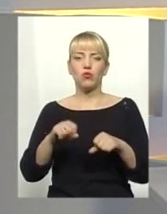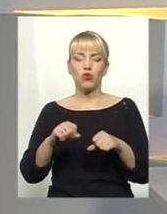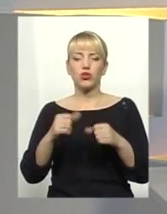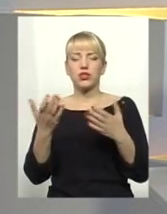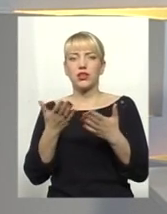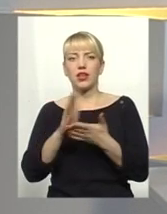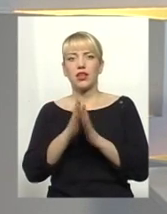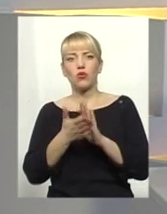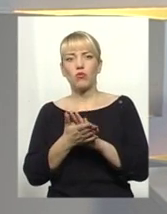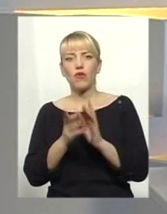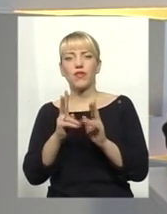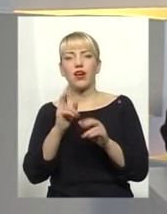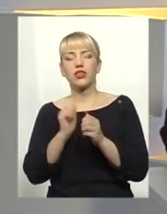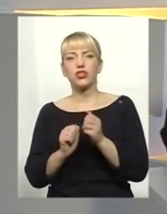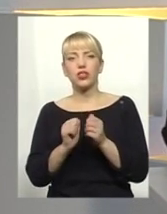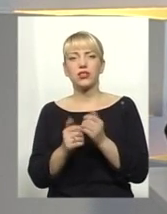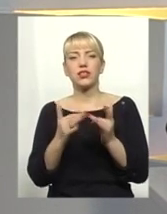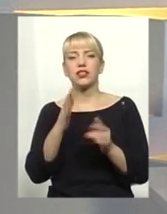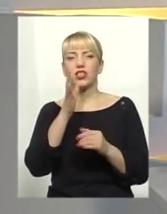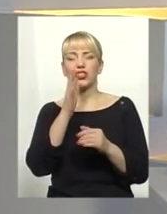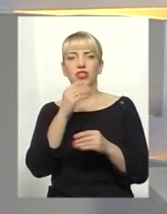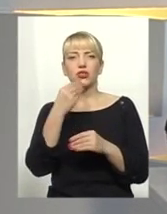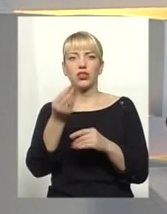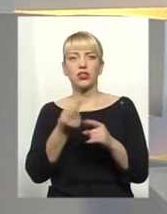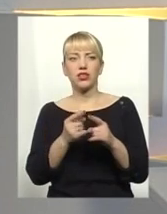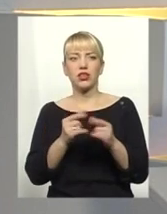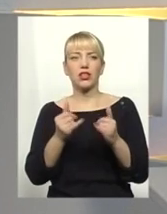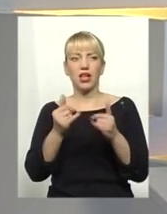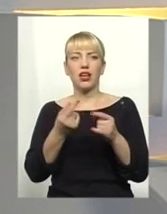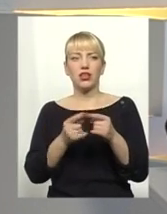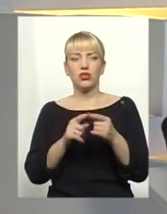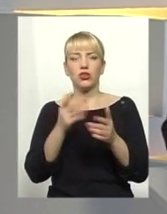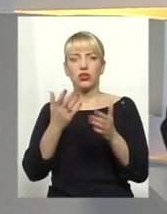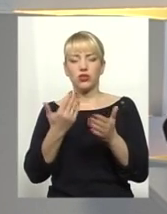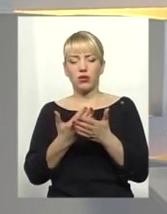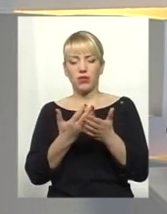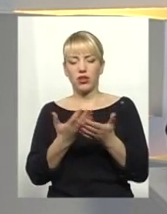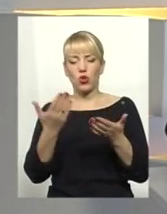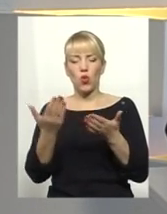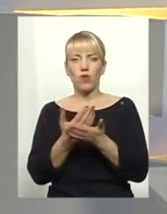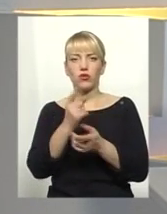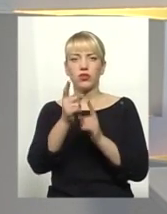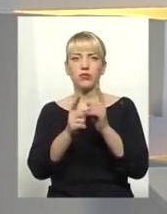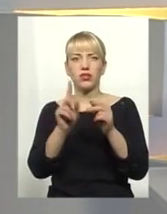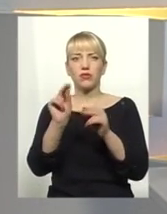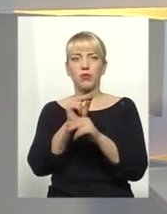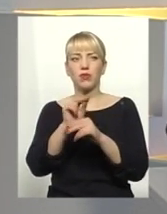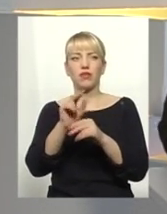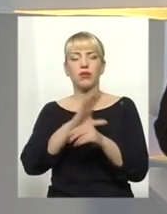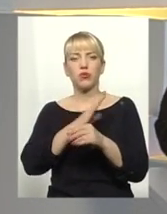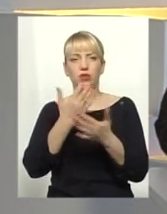наскільки терміну на це відділяється? От якщо, наприклад, сьогодні він вніс нову декларацію, тобто змінив те, що було раніше.